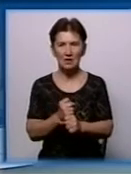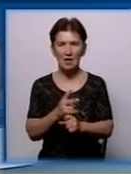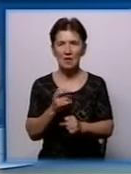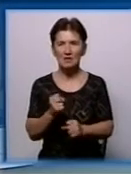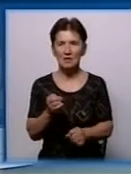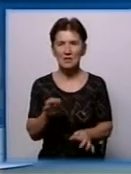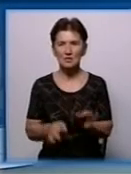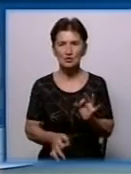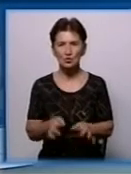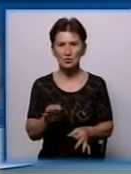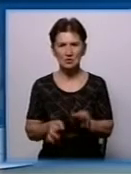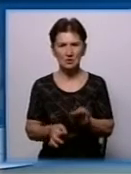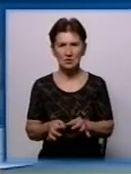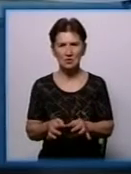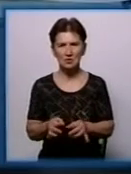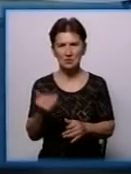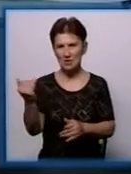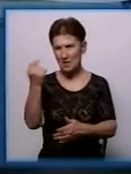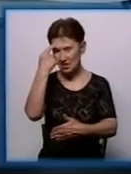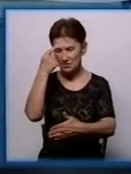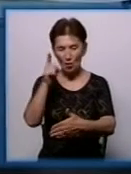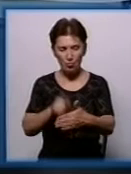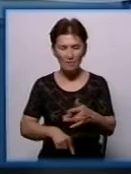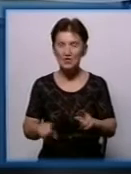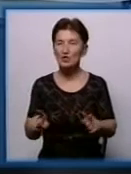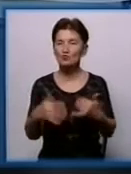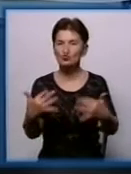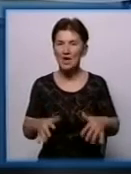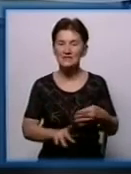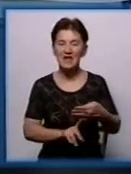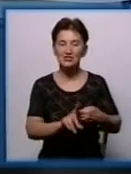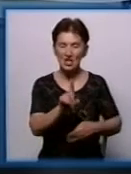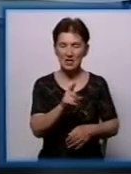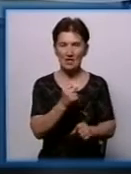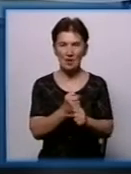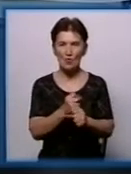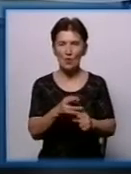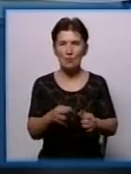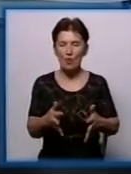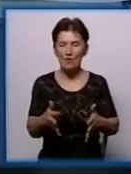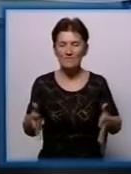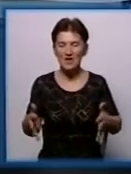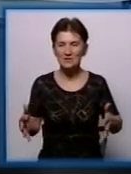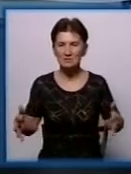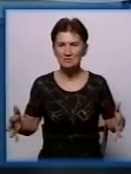запевнили те, що вони розпочали роботу по збільшенню висоти